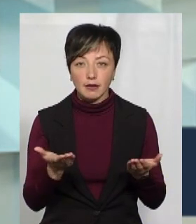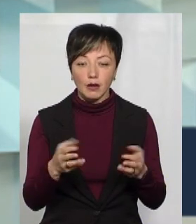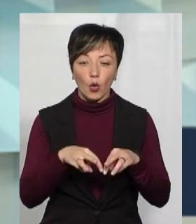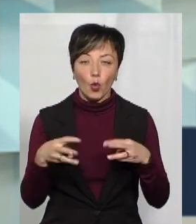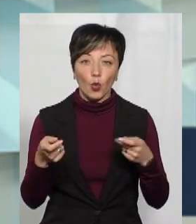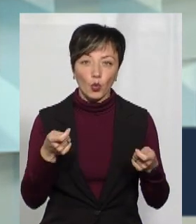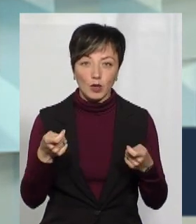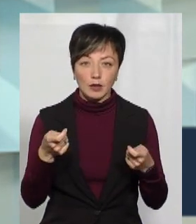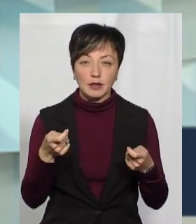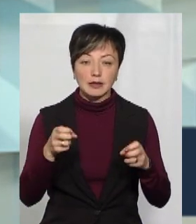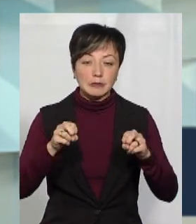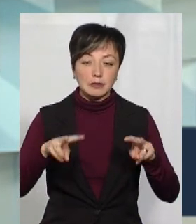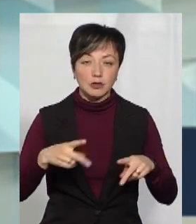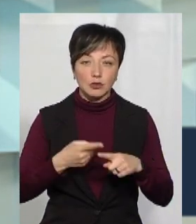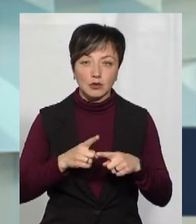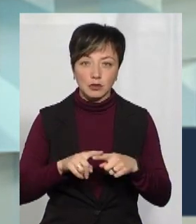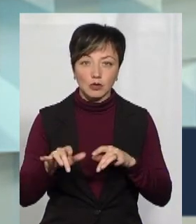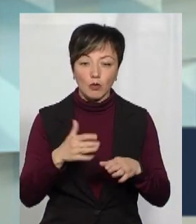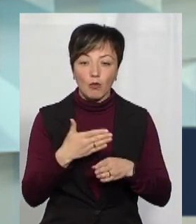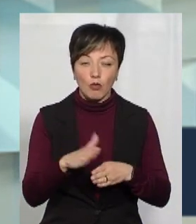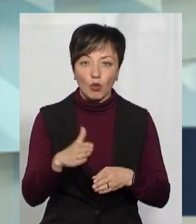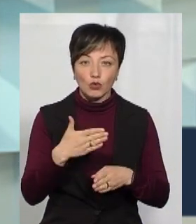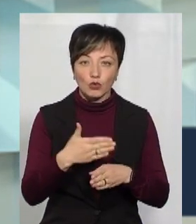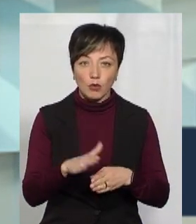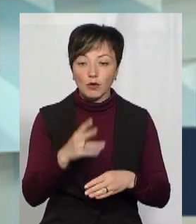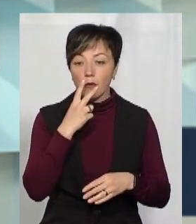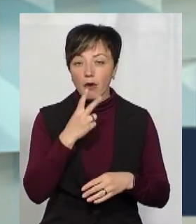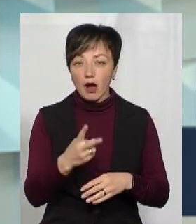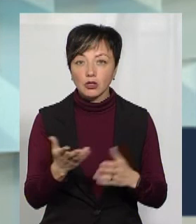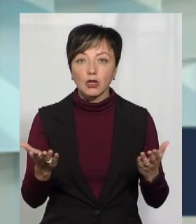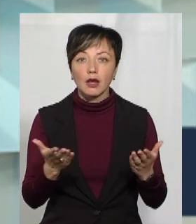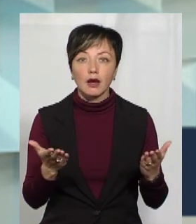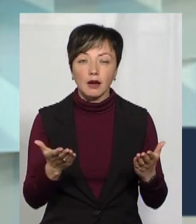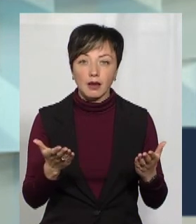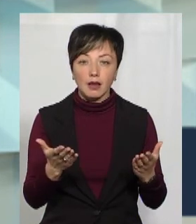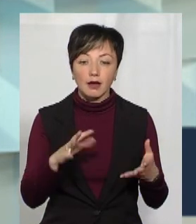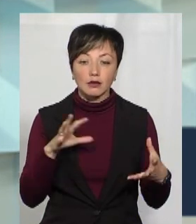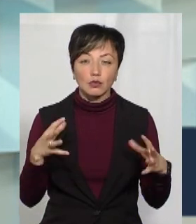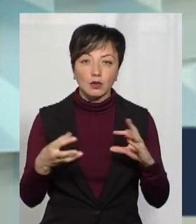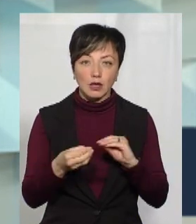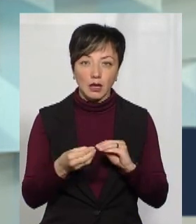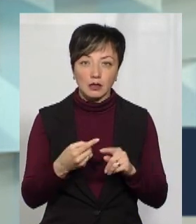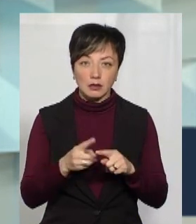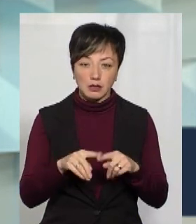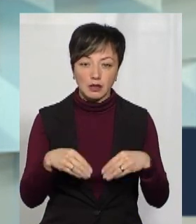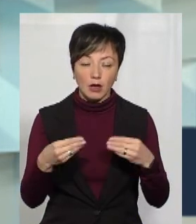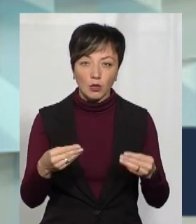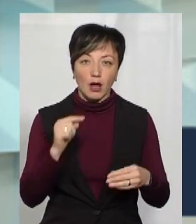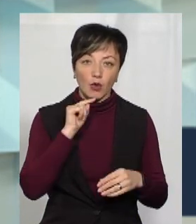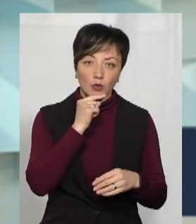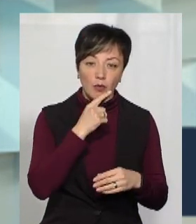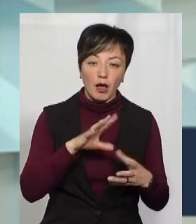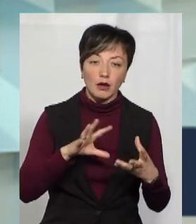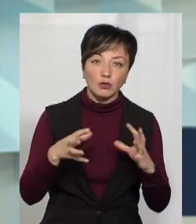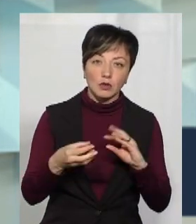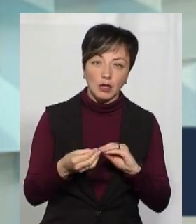уряд навмисно робить ці кроки поступово, щоб бачити, який ефект ці кроки дають для економіки,